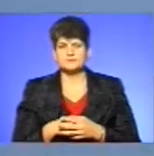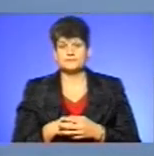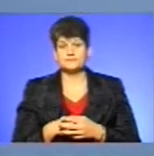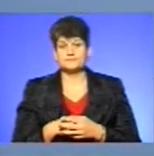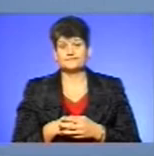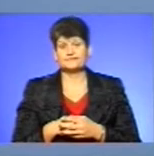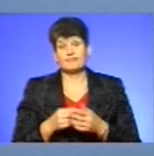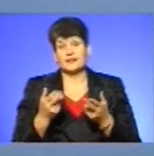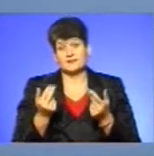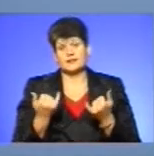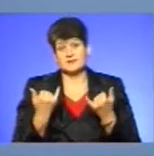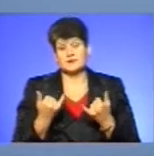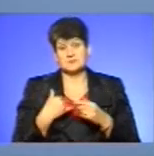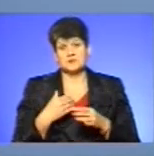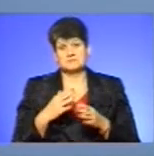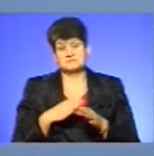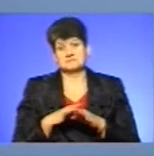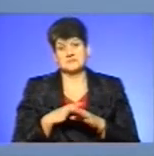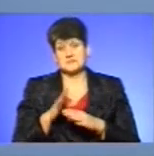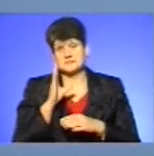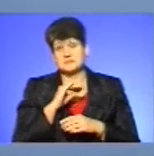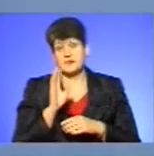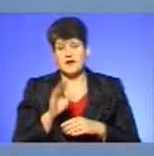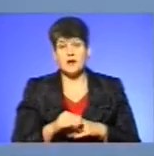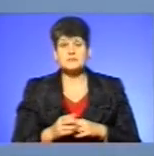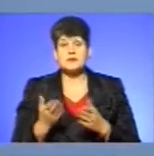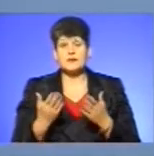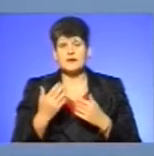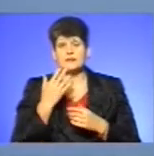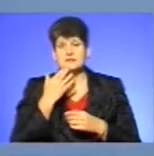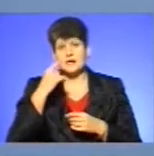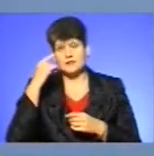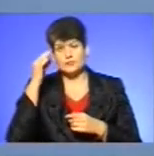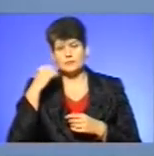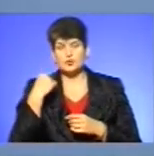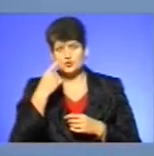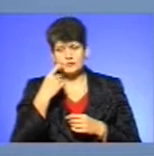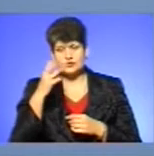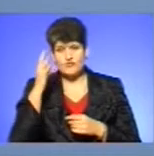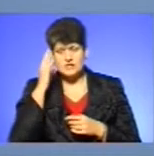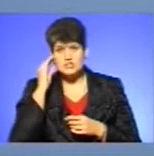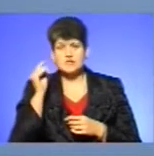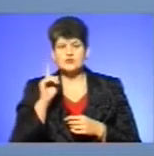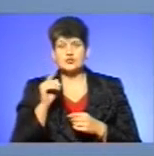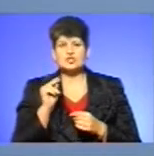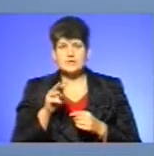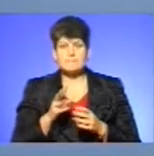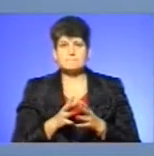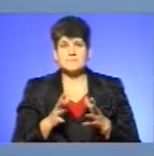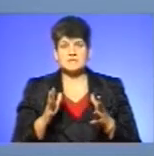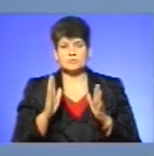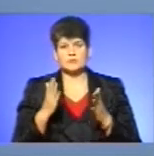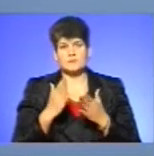Так, наразі ми справляємося, але національна поліція, ми особисто вважаємо, що чим більше ми будемо мати